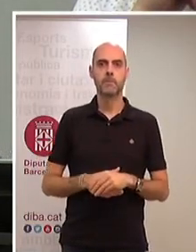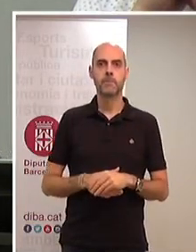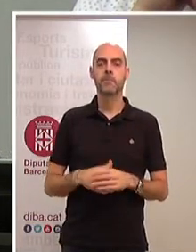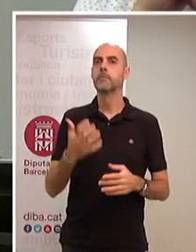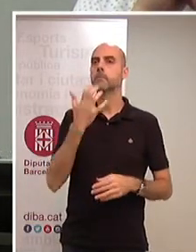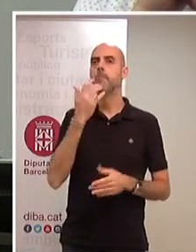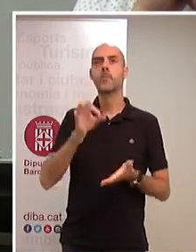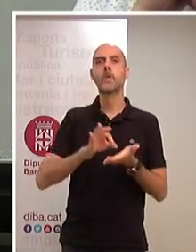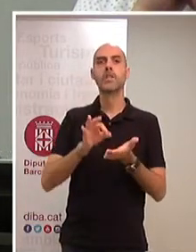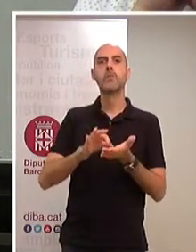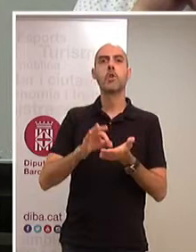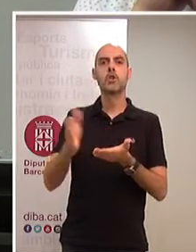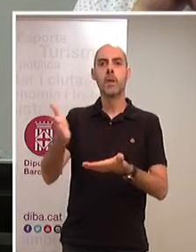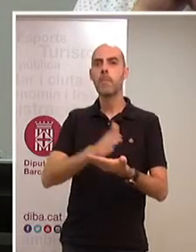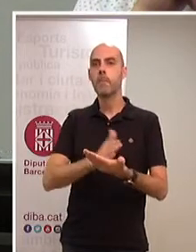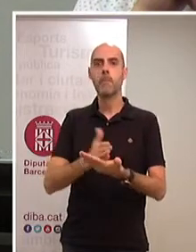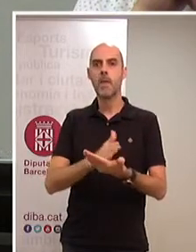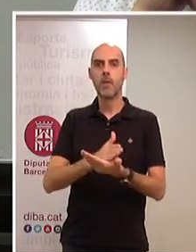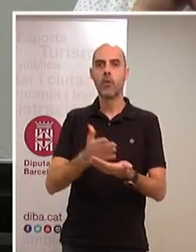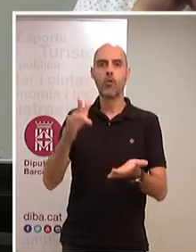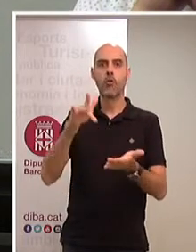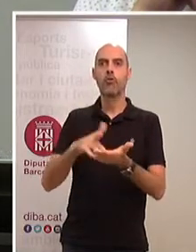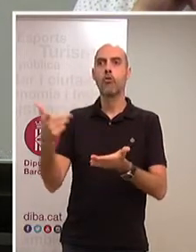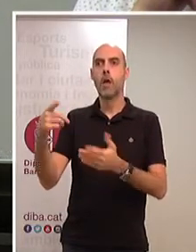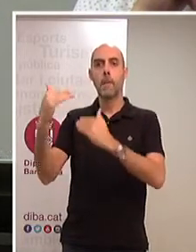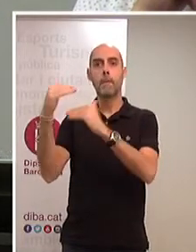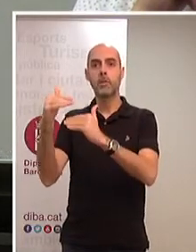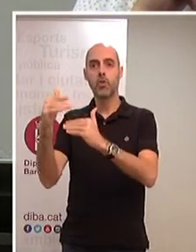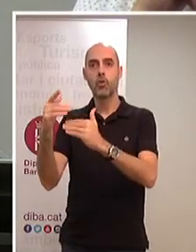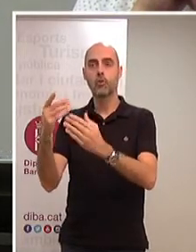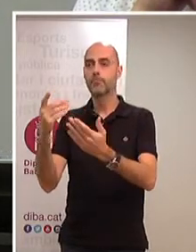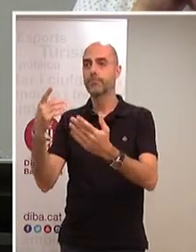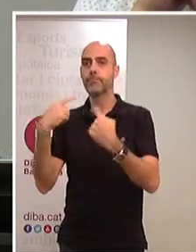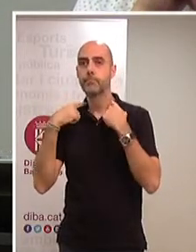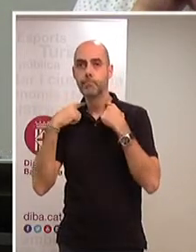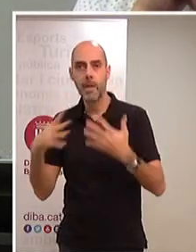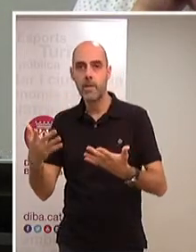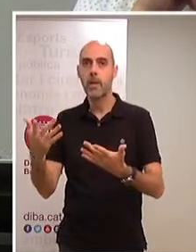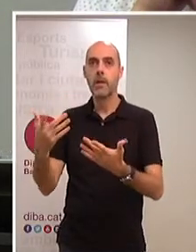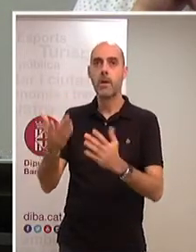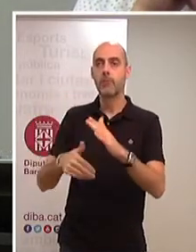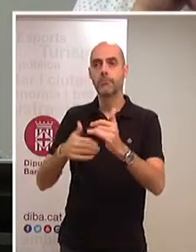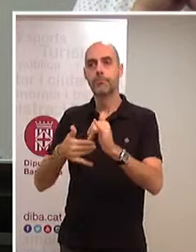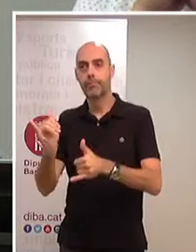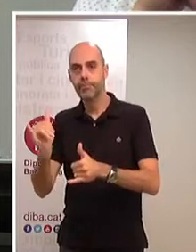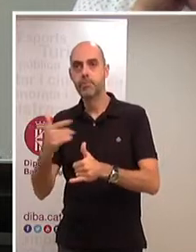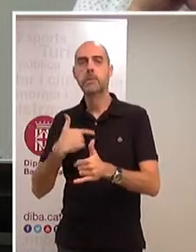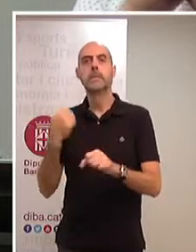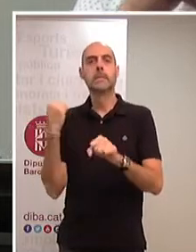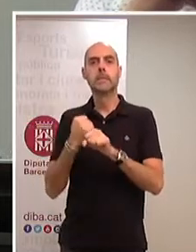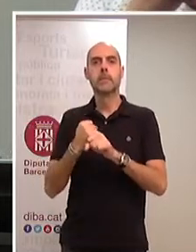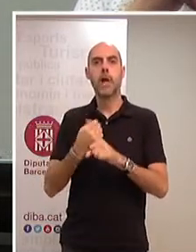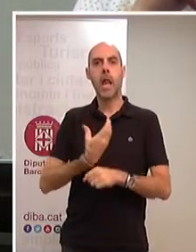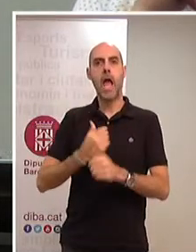d'intermediació davant la pèrdua de l'habitatge, on vam treballar conjuntament els diferents ajuntaments, amb els